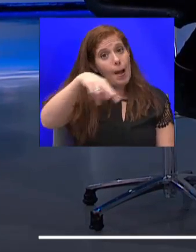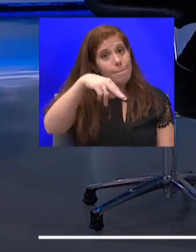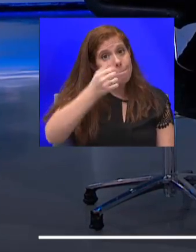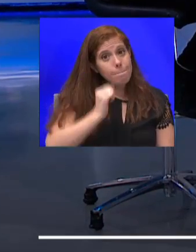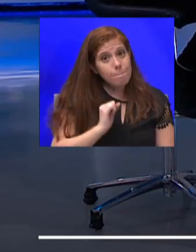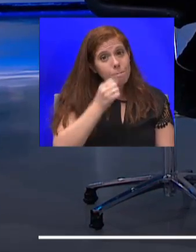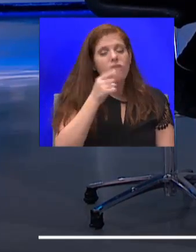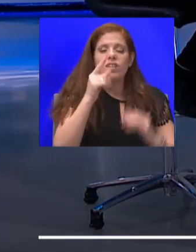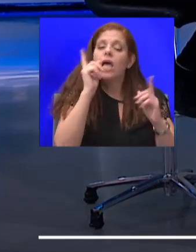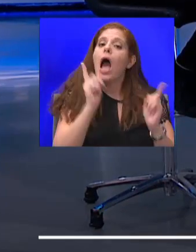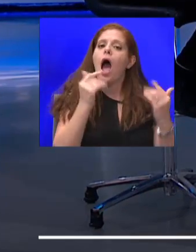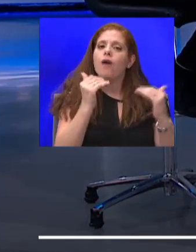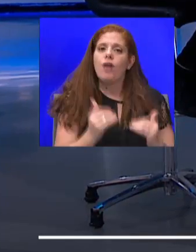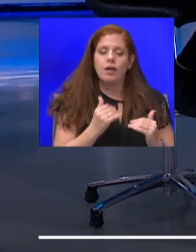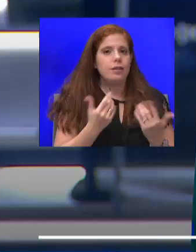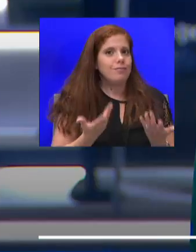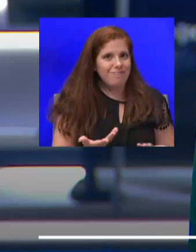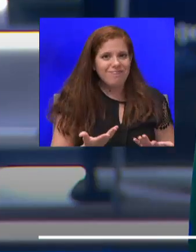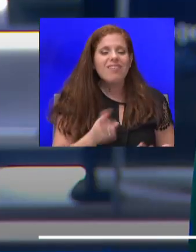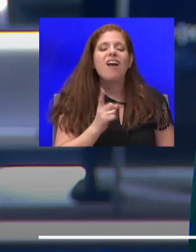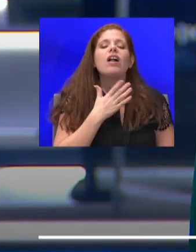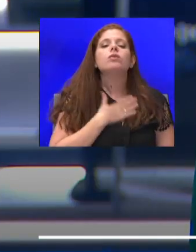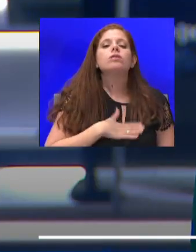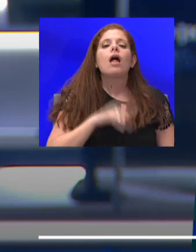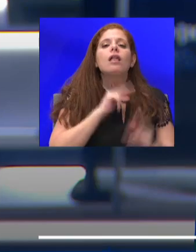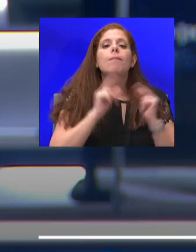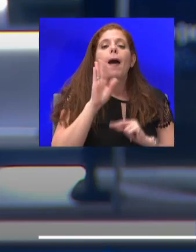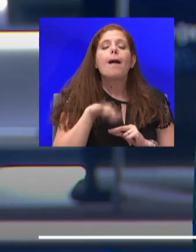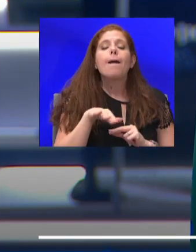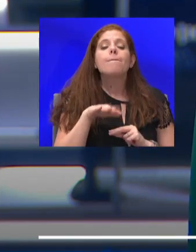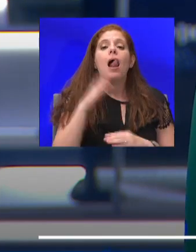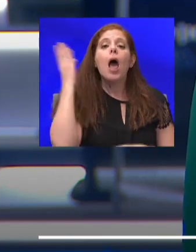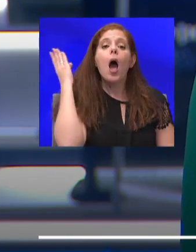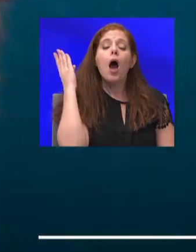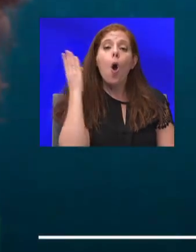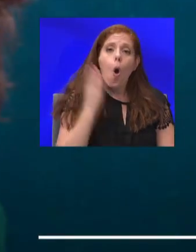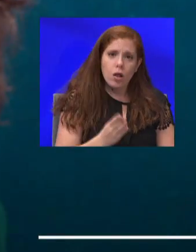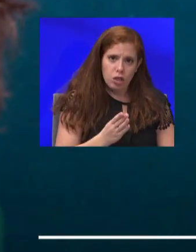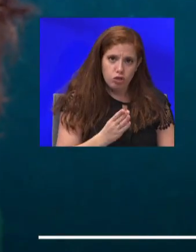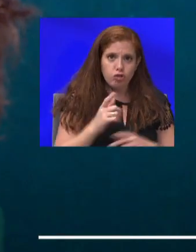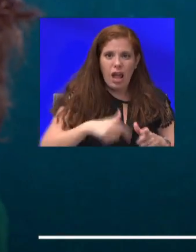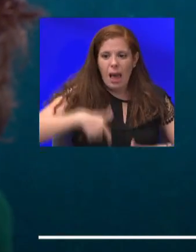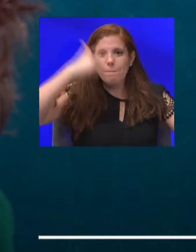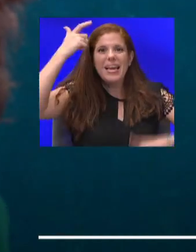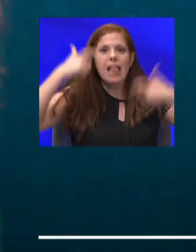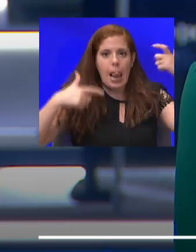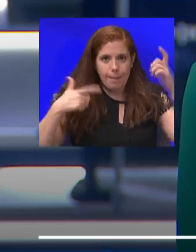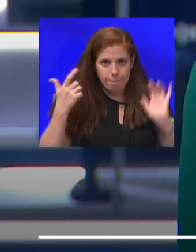על העונש של המגדלים. אוקיי, מה זה אומר? ככל שנוצץ יותר,